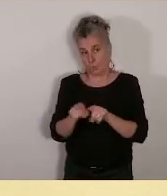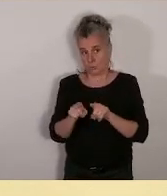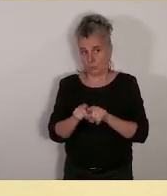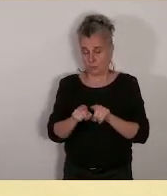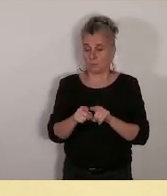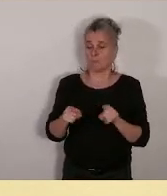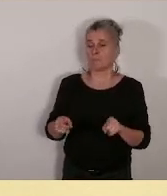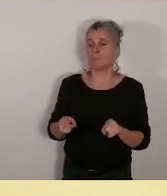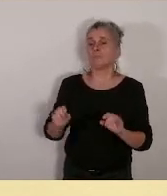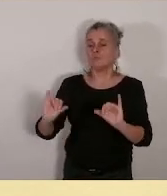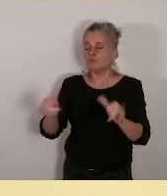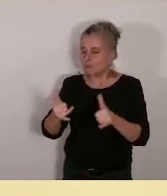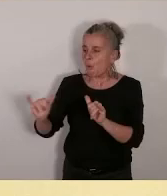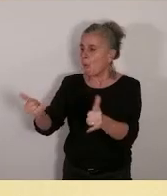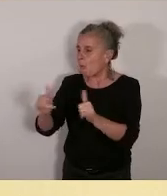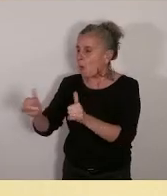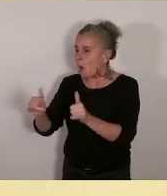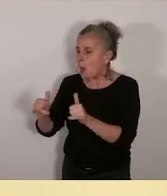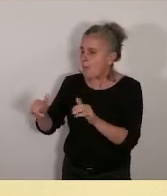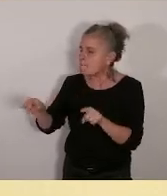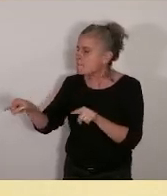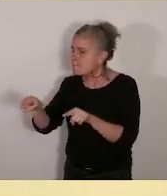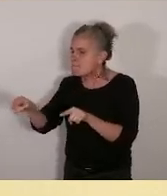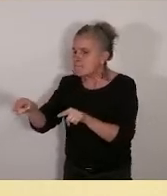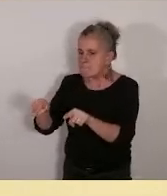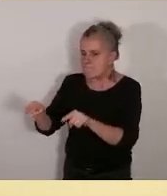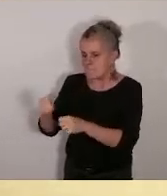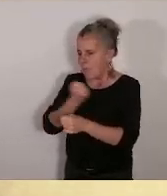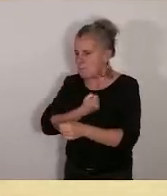de jeux qui est abîmé.